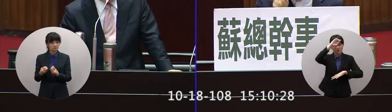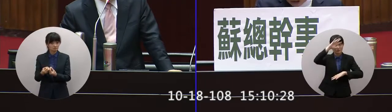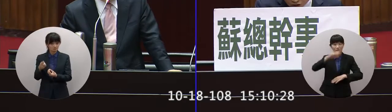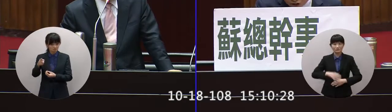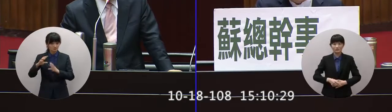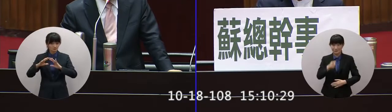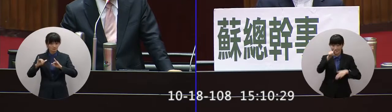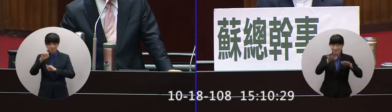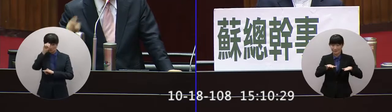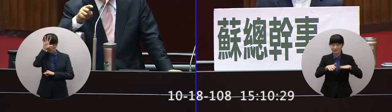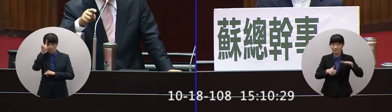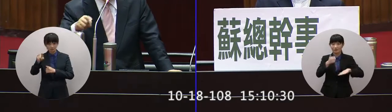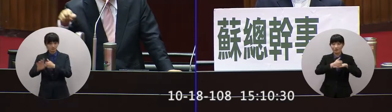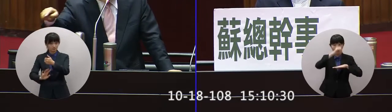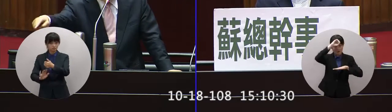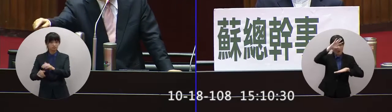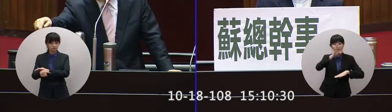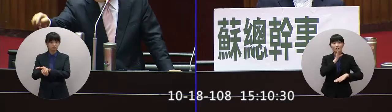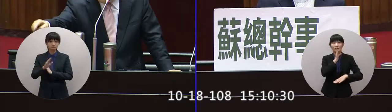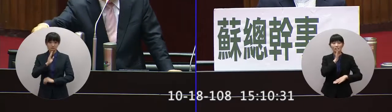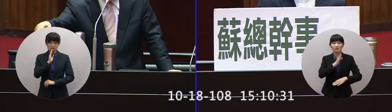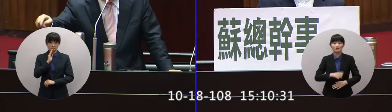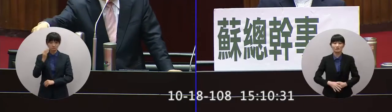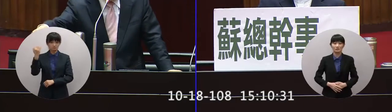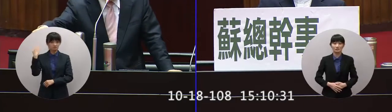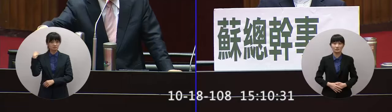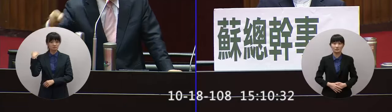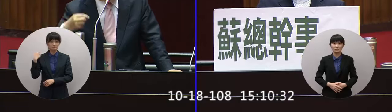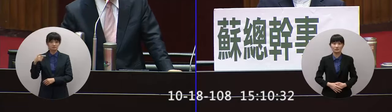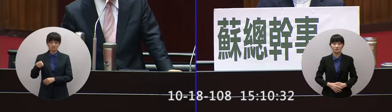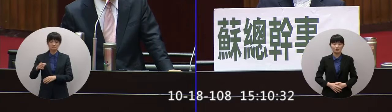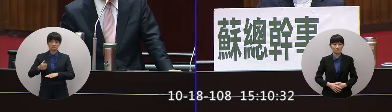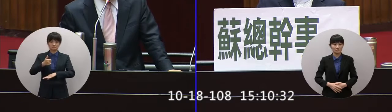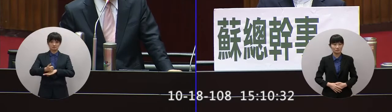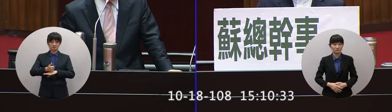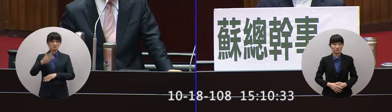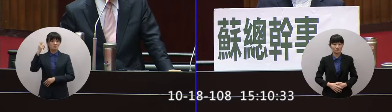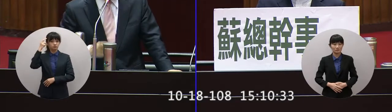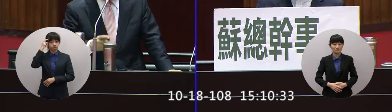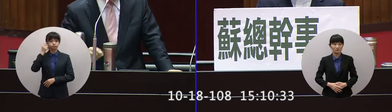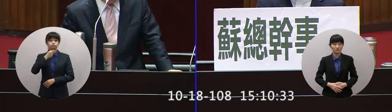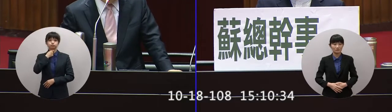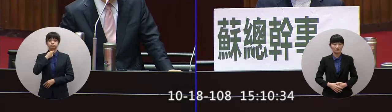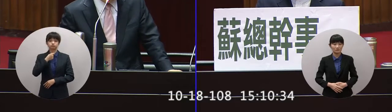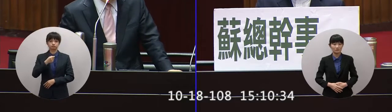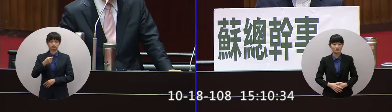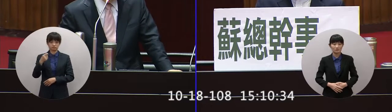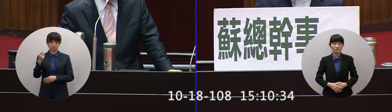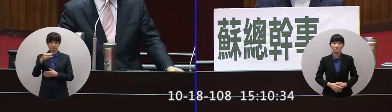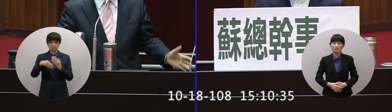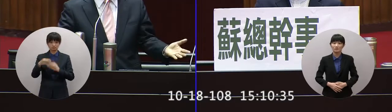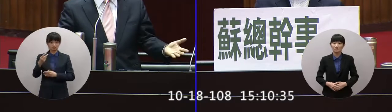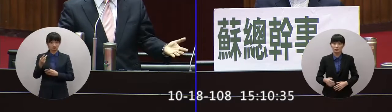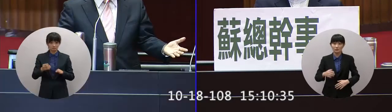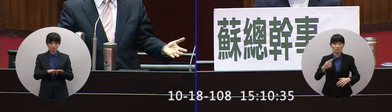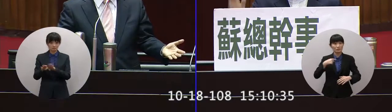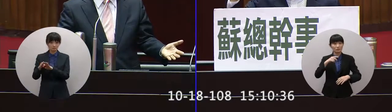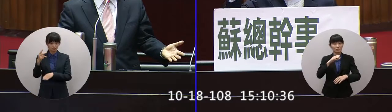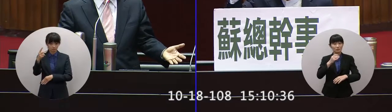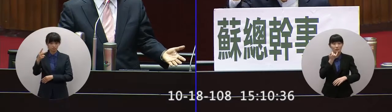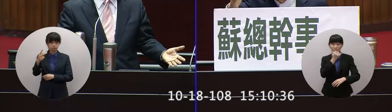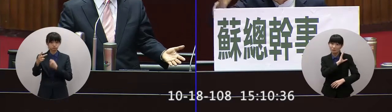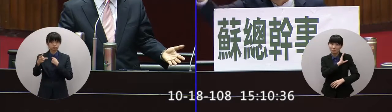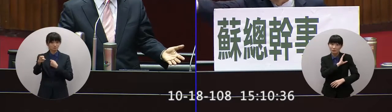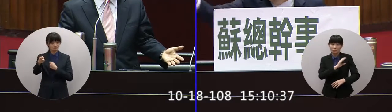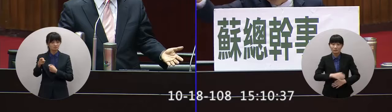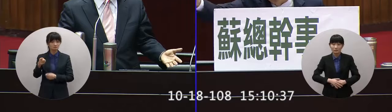啊你是執政黨那你當時在這個國衛電堂你是主張兩立的你怎麼說我當然可以啊不是